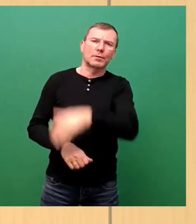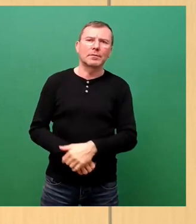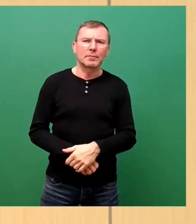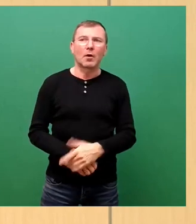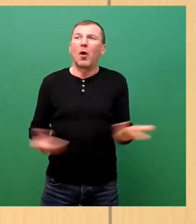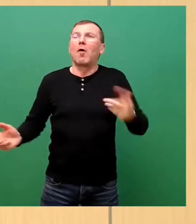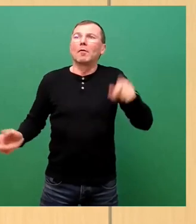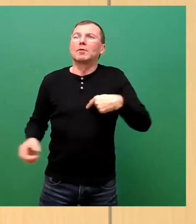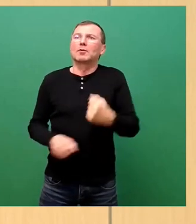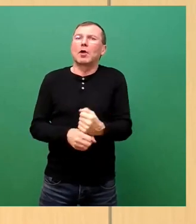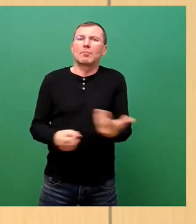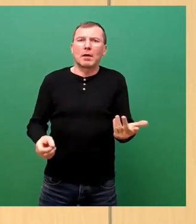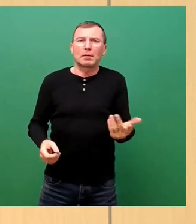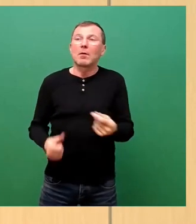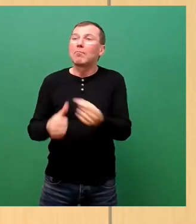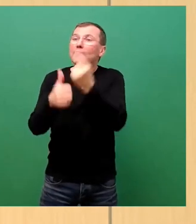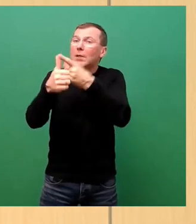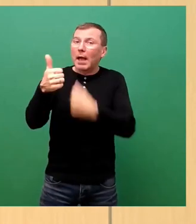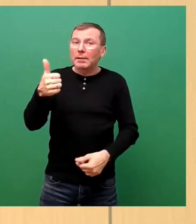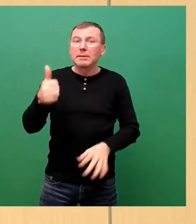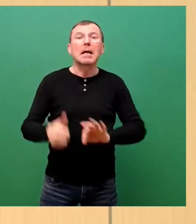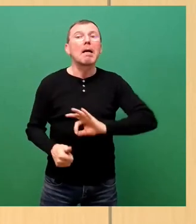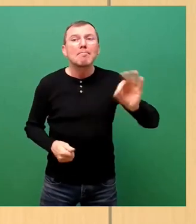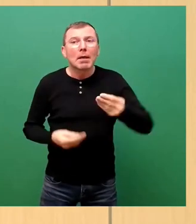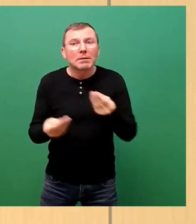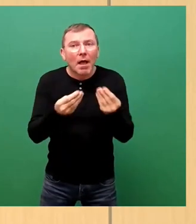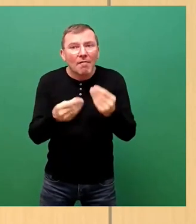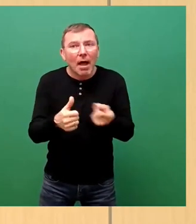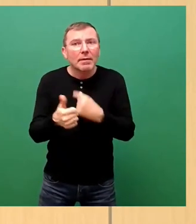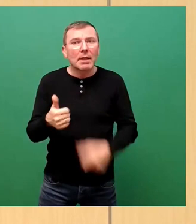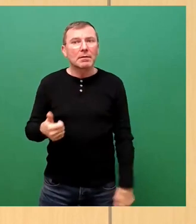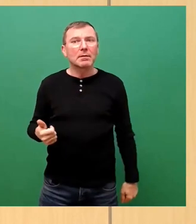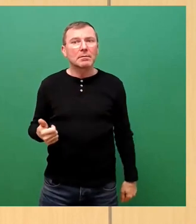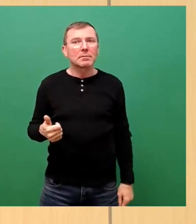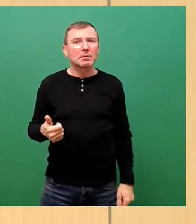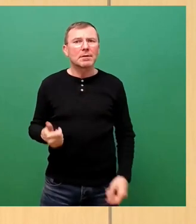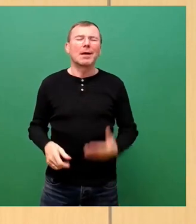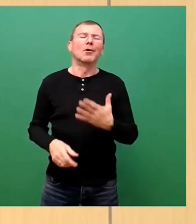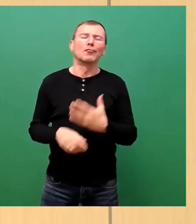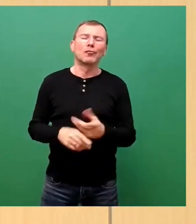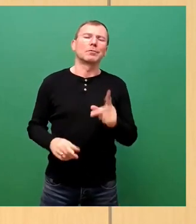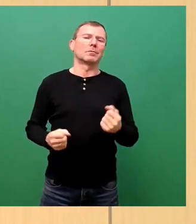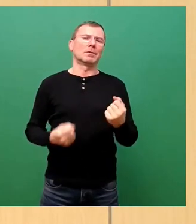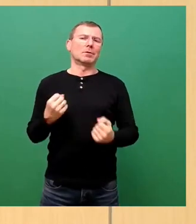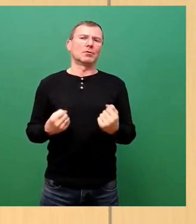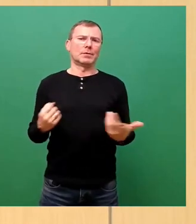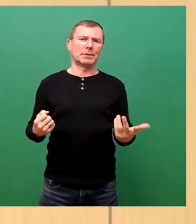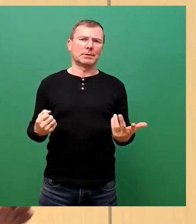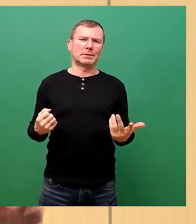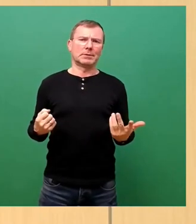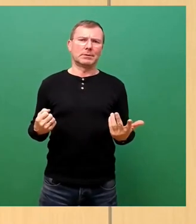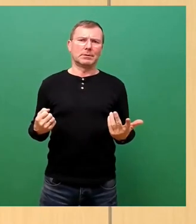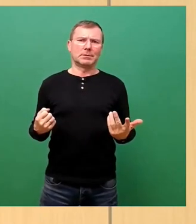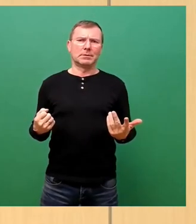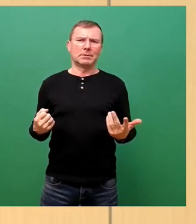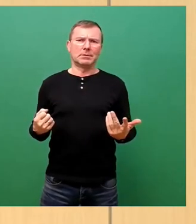denn tun sollen? Punkt eins, erst mal besser verhandeln. Ja, es ist irgendwie ja schon schwierig, wenn, ja,